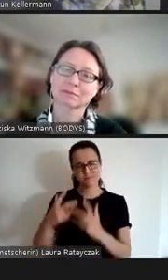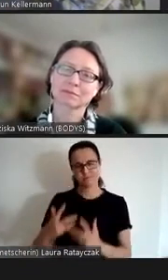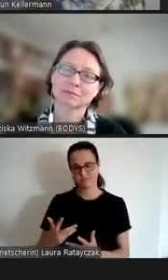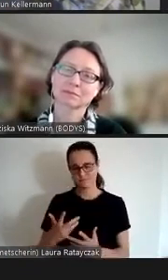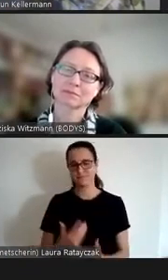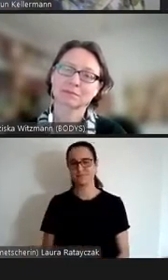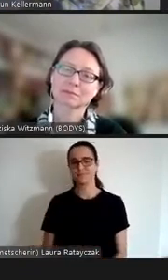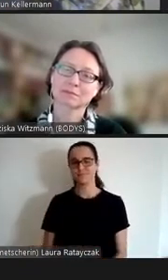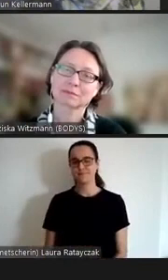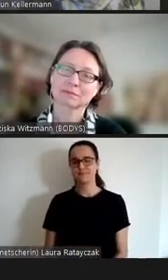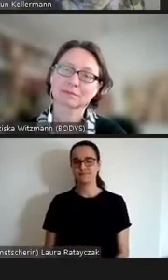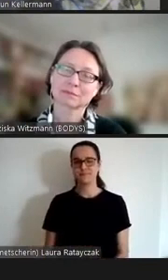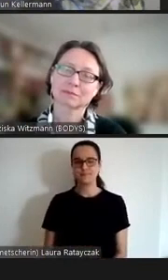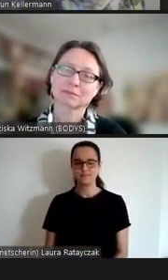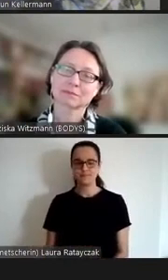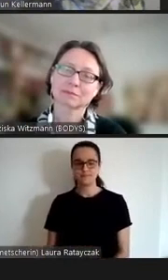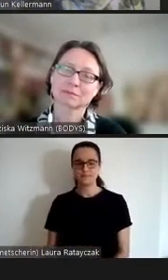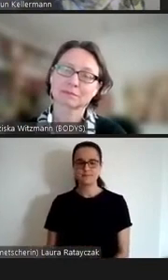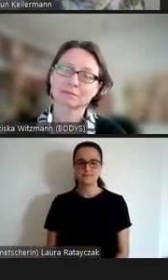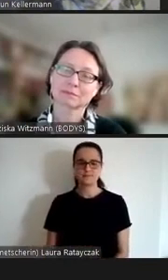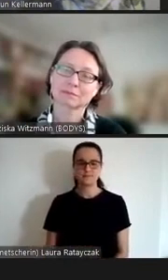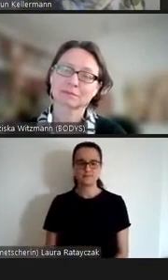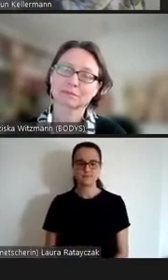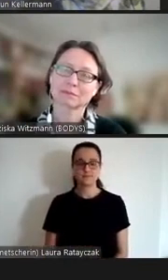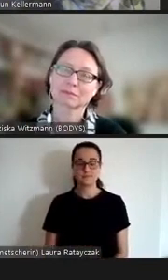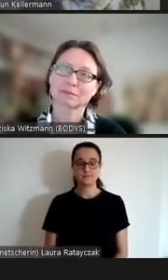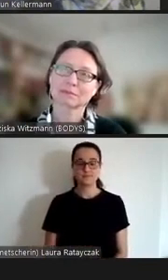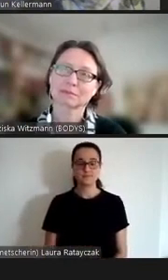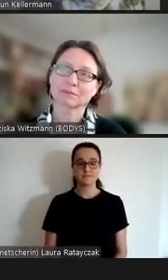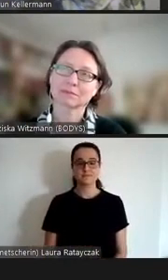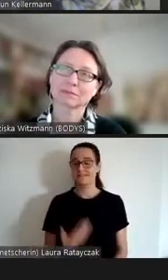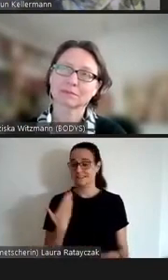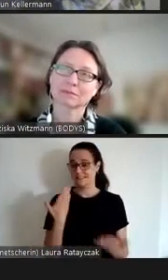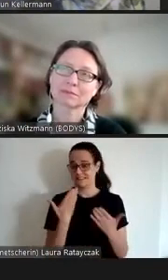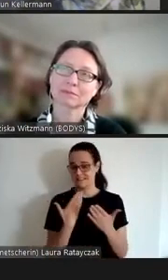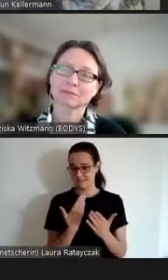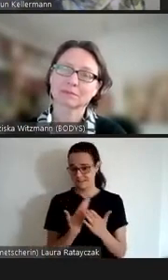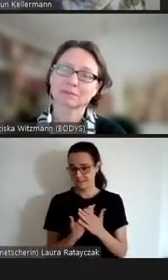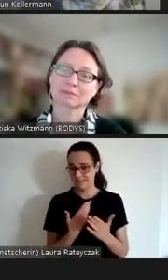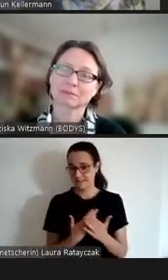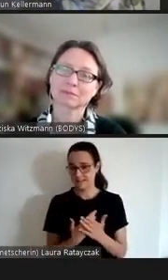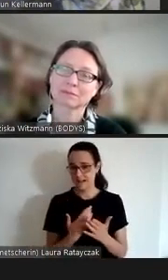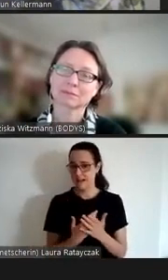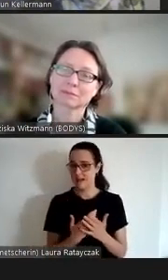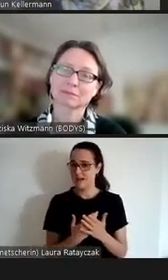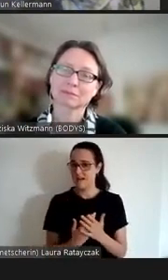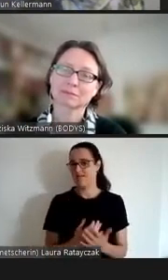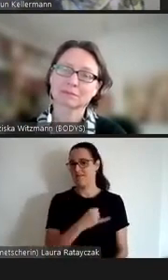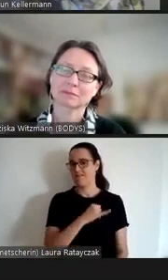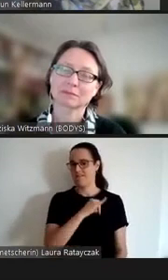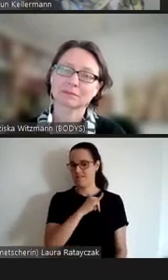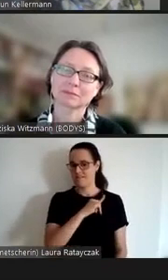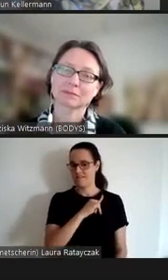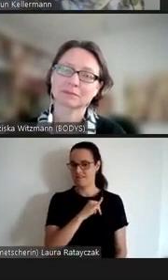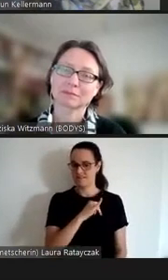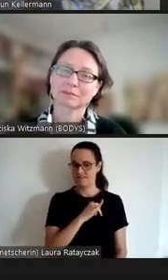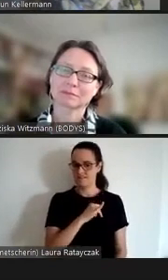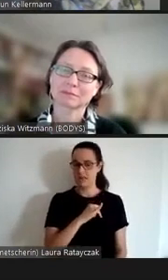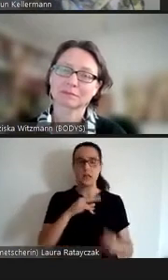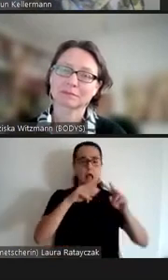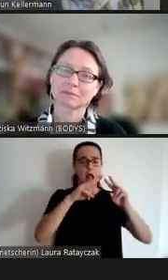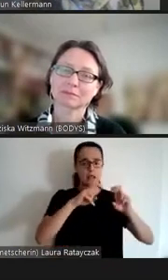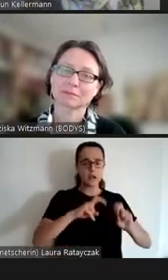und so fort es macht deshalb Sinn sich in der Analyse nicht nur